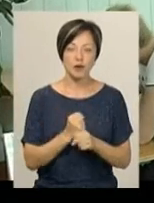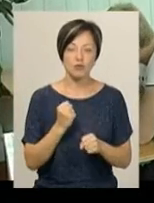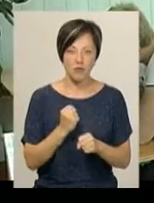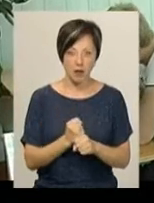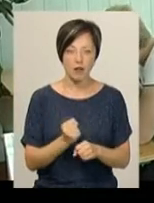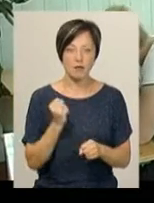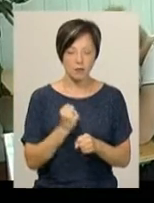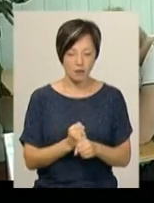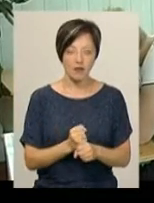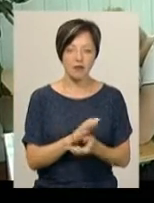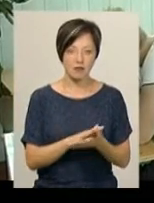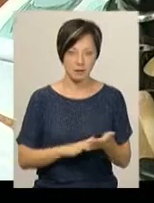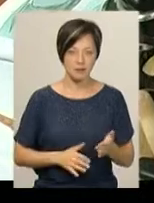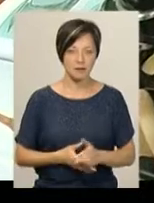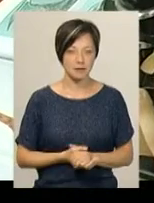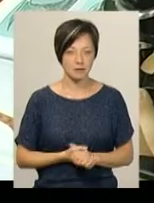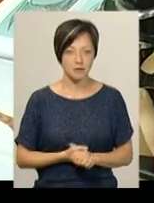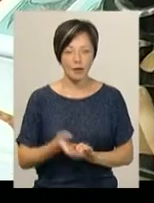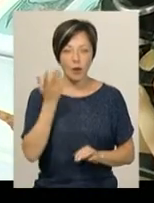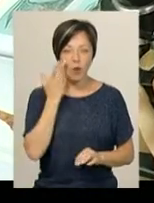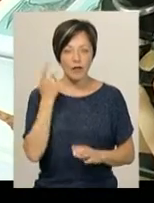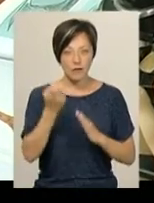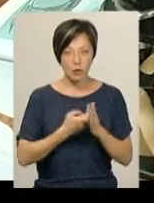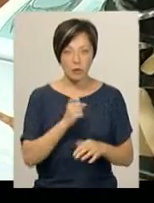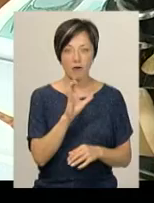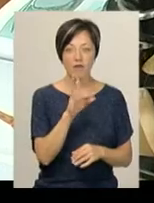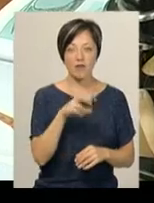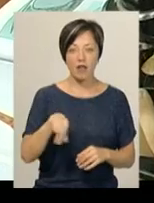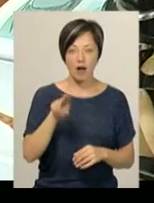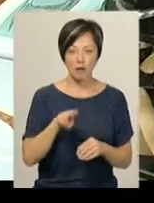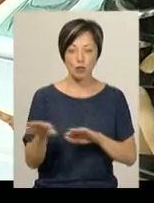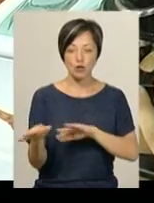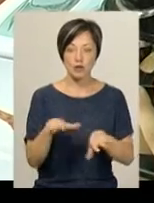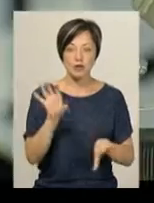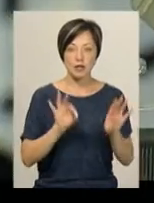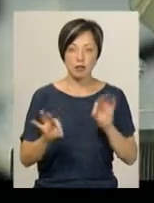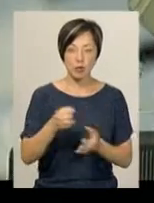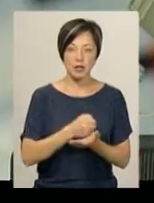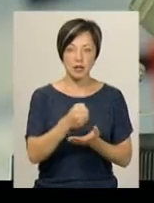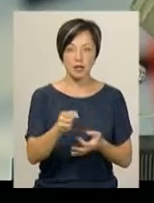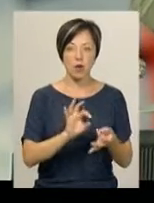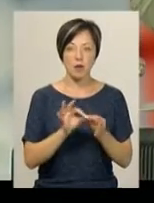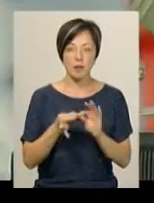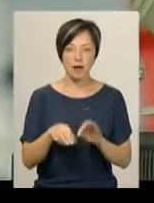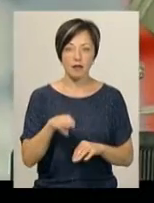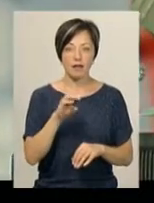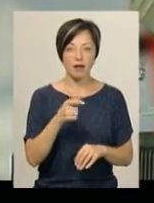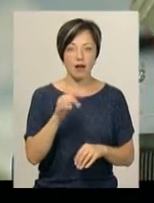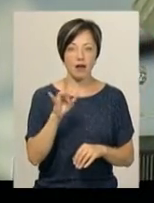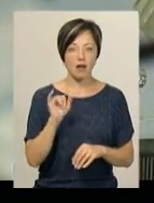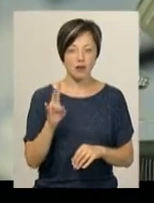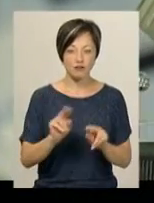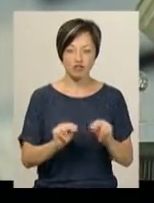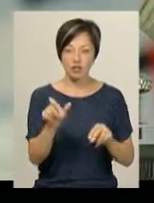працювали, працювали і працювали. Коли стало відомо, що Владислав Євтушок прийшов в відбір претендентів на олімпіаду в Тегеран, вчителька